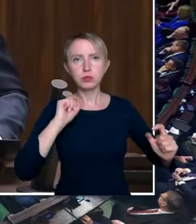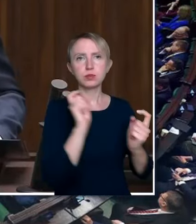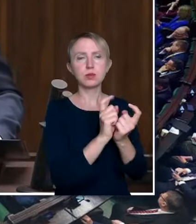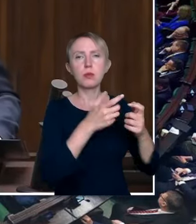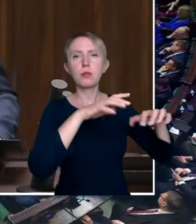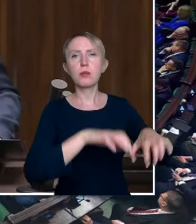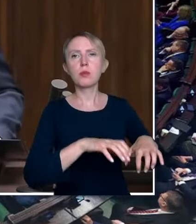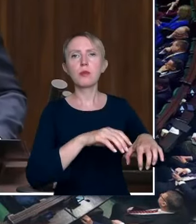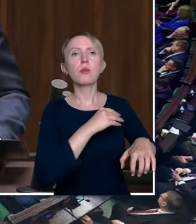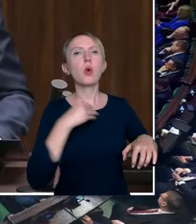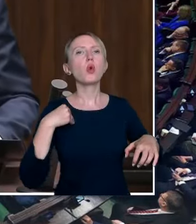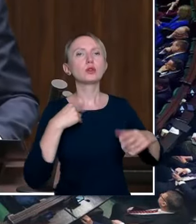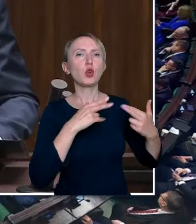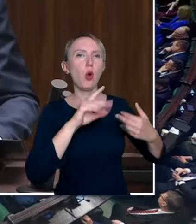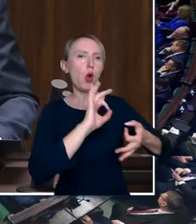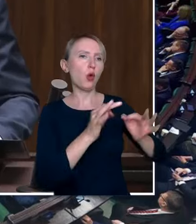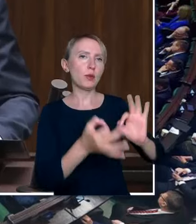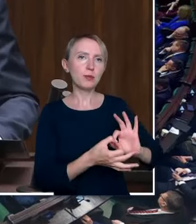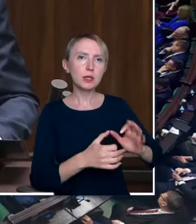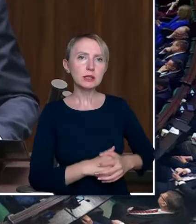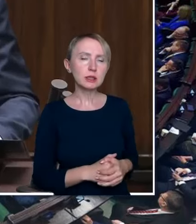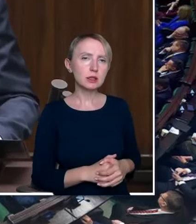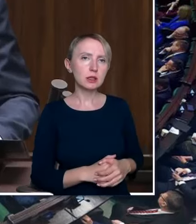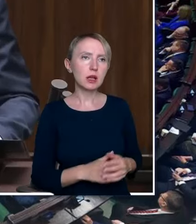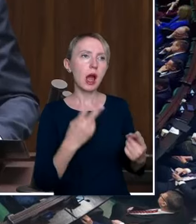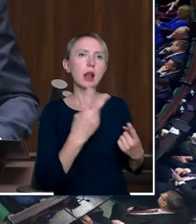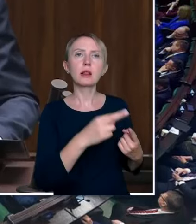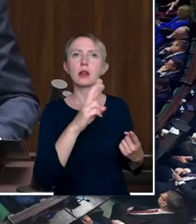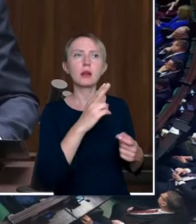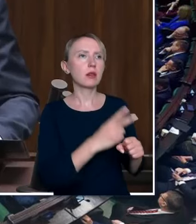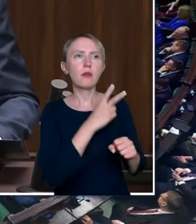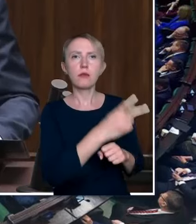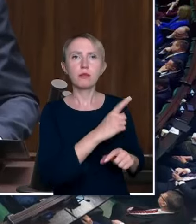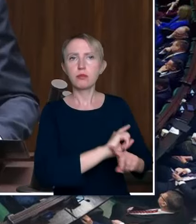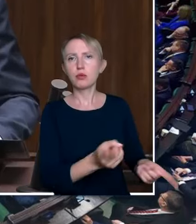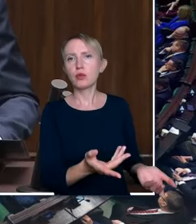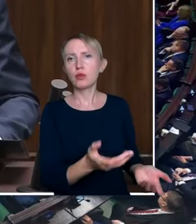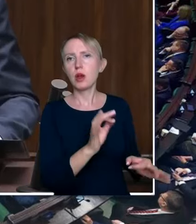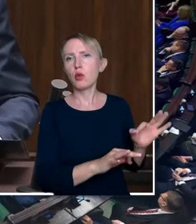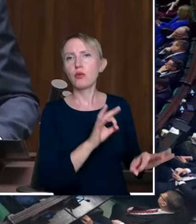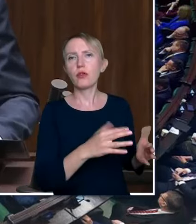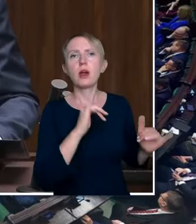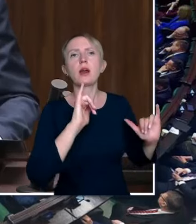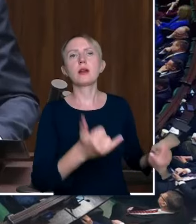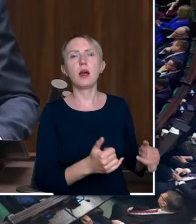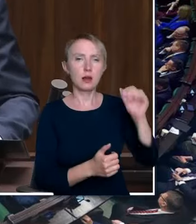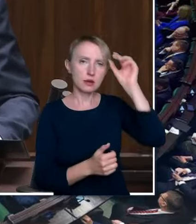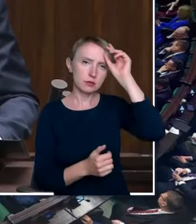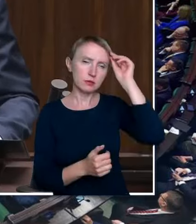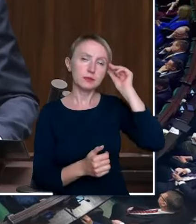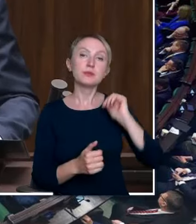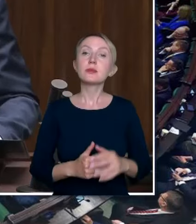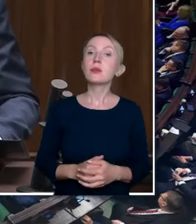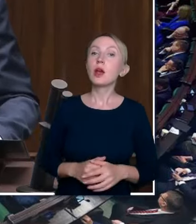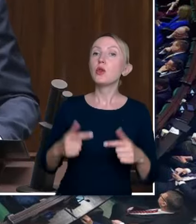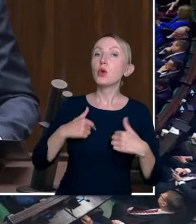prezesowi Polskiego Komitetu Olimpijskiego. No, ale Telewizja Republika nie jest wpuszczana na tą konferencję. Jak to jest? Panie redaktorze, to ja po